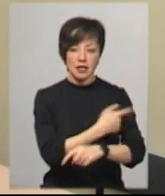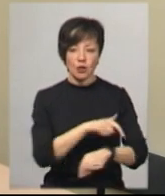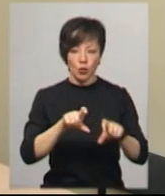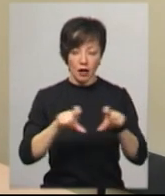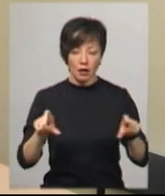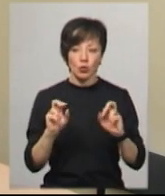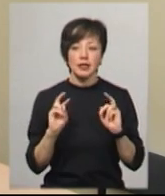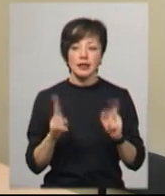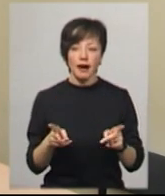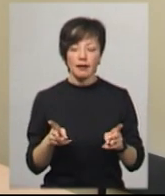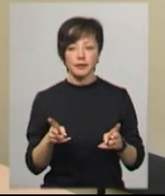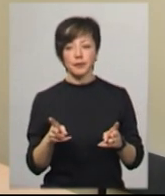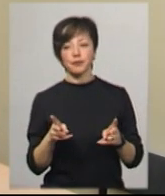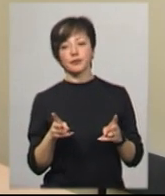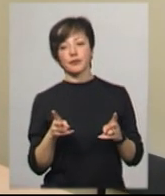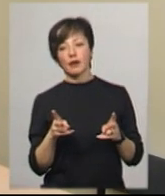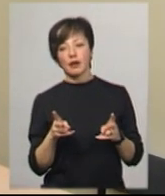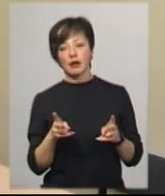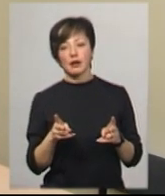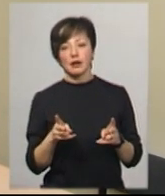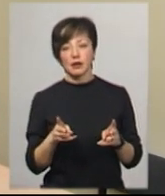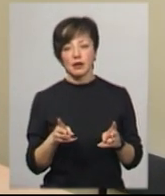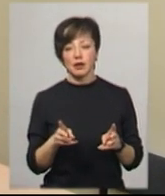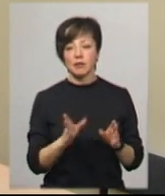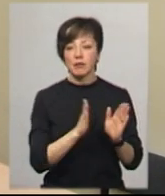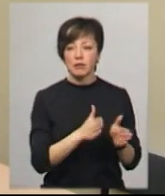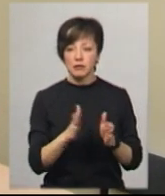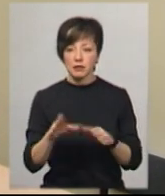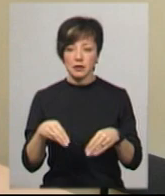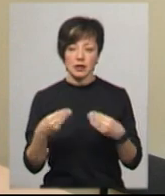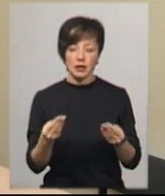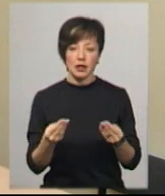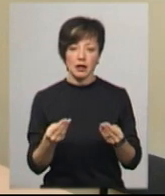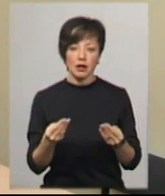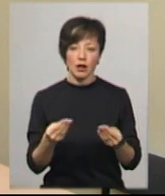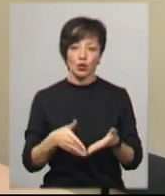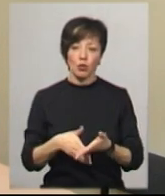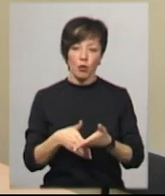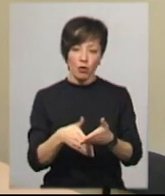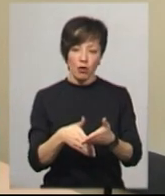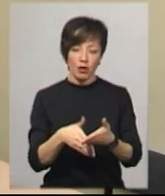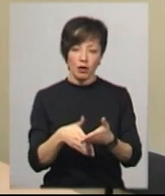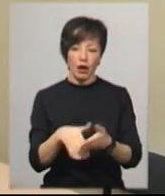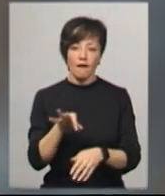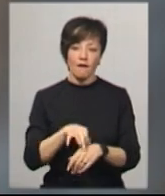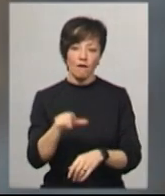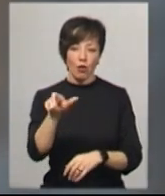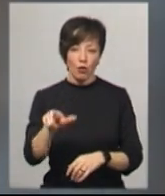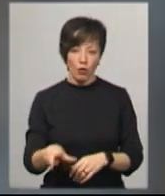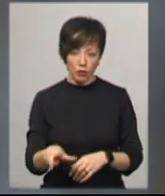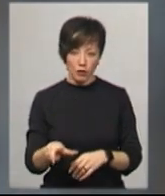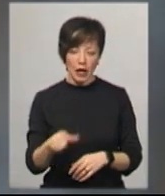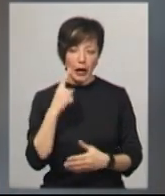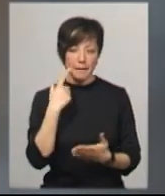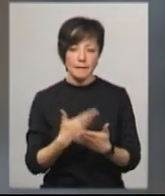збереження алгоритму надання протокольної допомоги хворого навіть з